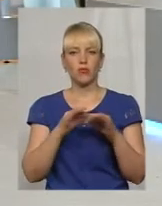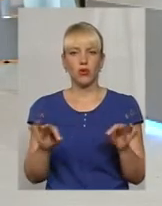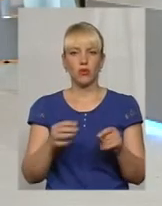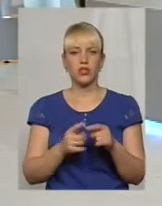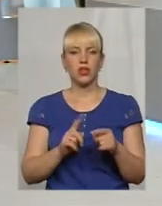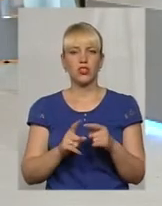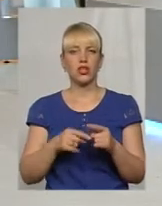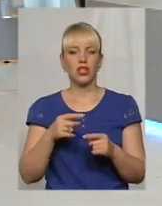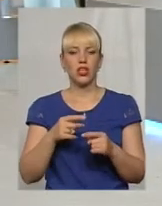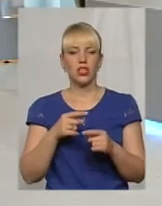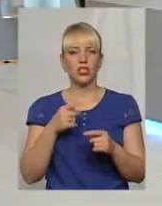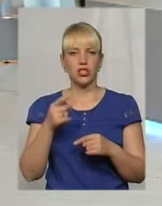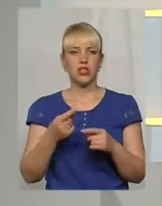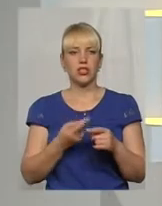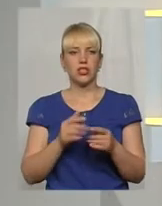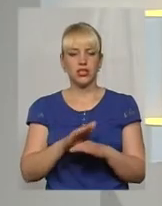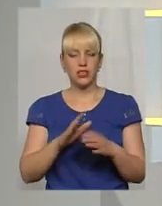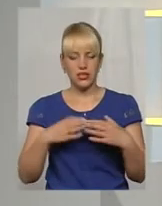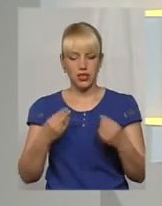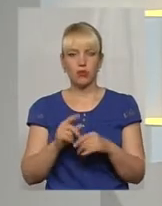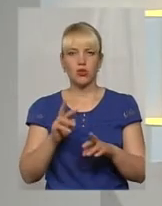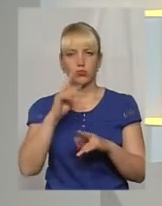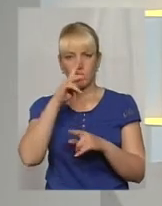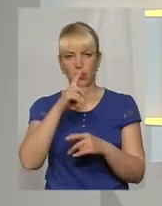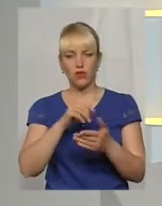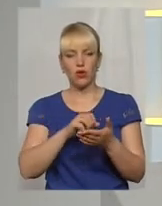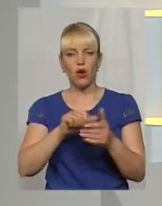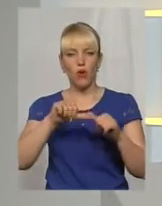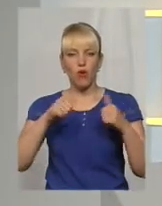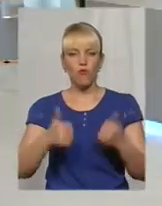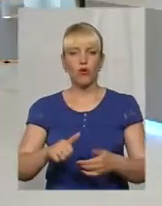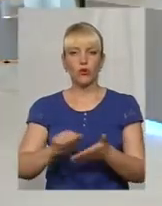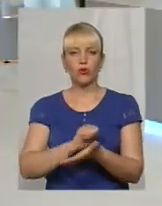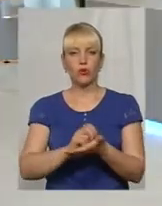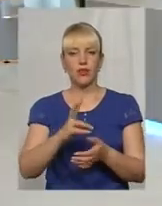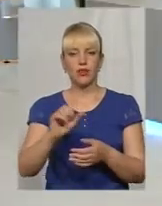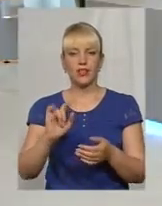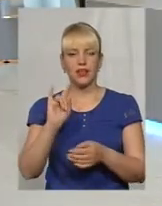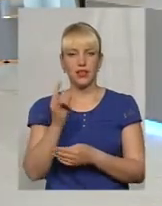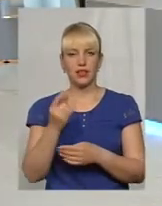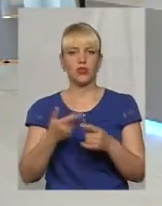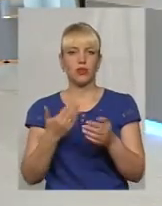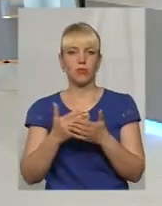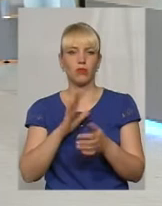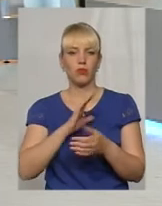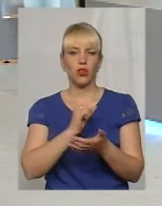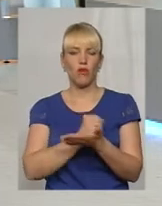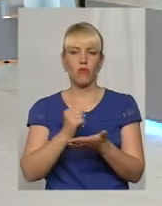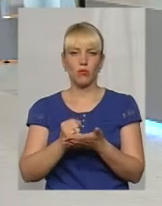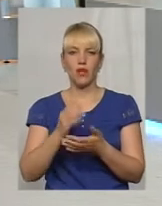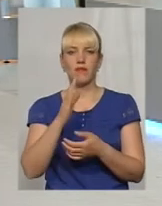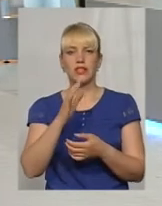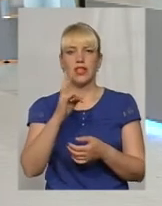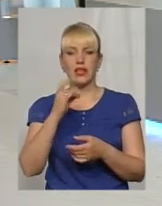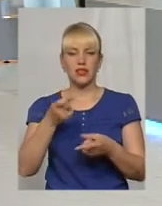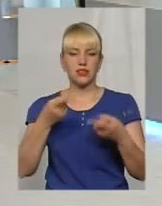саме через те, що неправильно оформлені документи на дитину, або немає візи і звичайний паспорт. Тобто, розкажіть, будь ласка, як